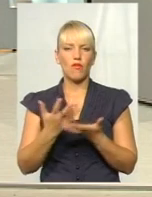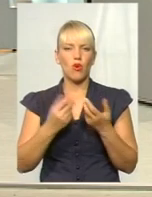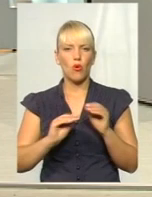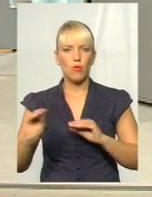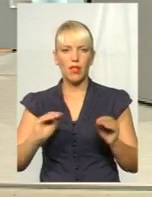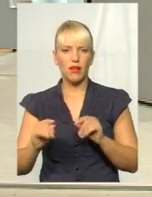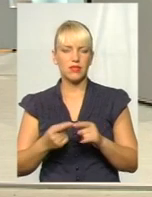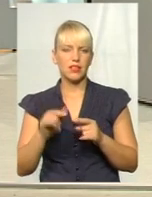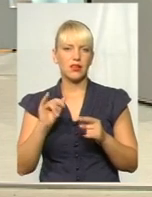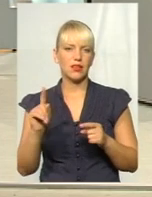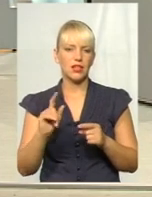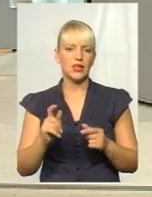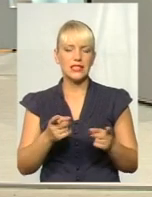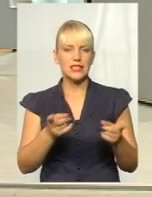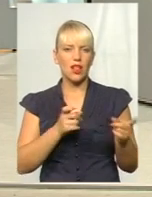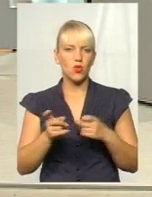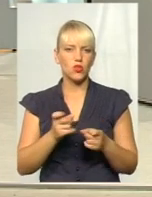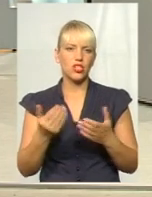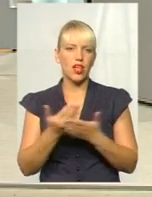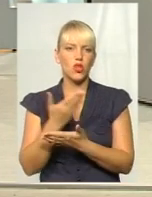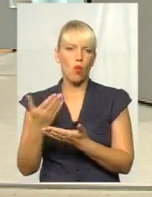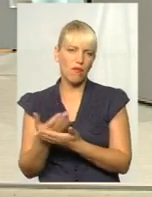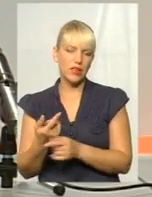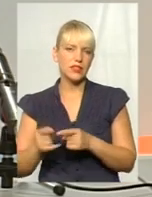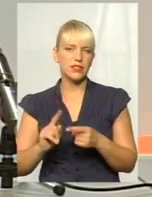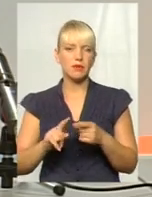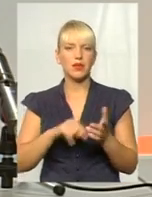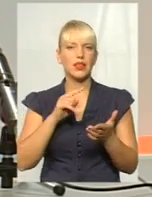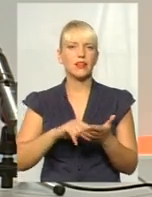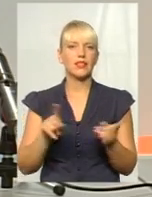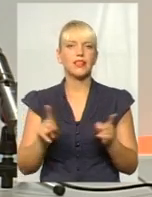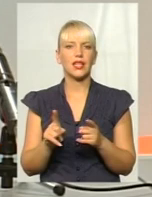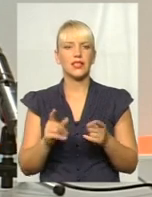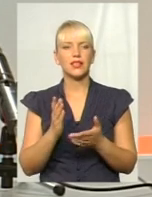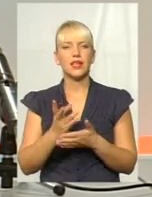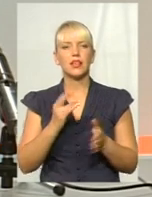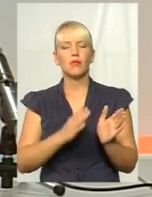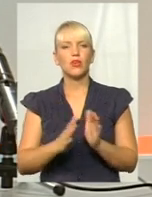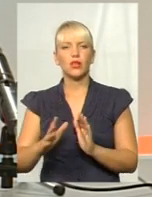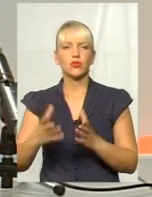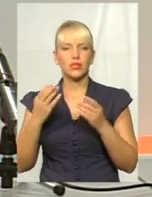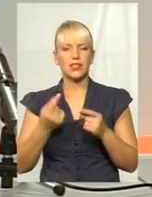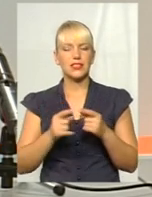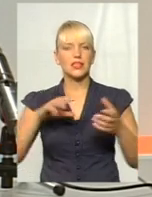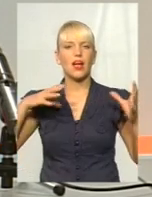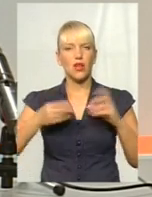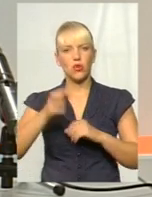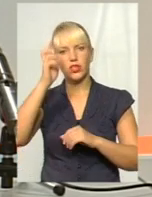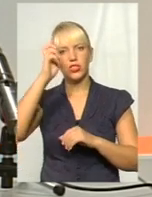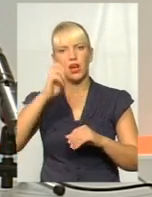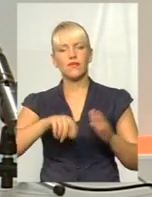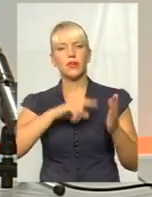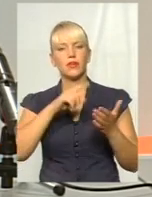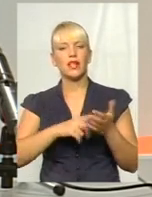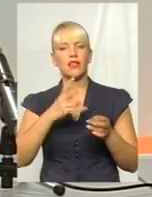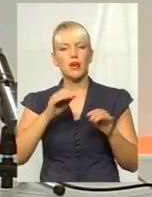інновацій. Оці питання, які стоять на порядку денному, але це загальнодержавні питання, тому що на місцевому рівні те, що